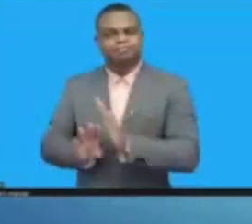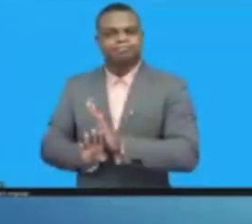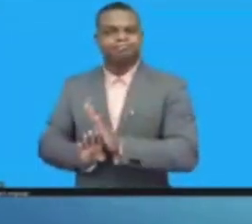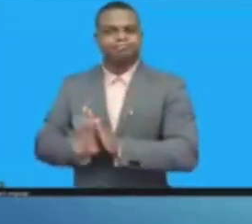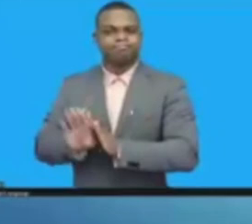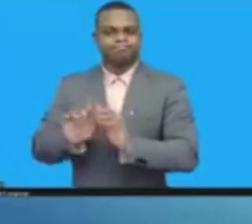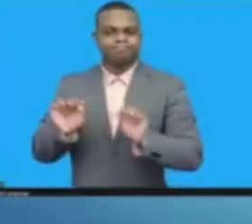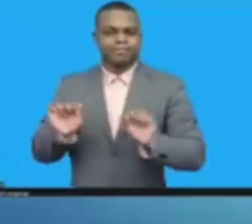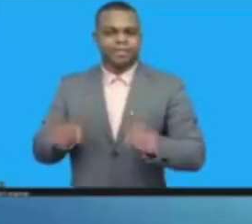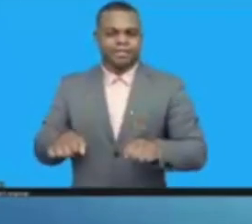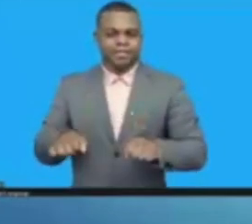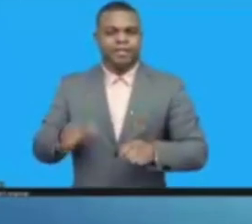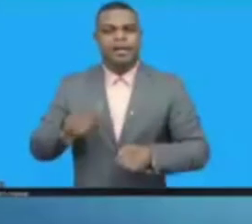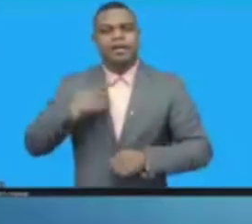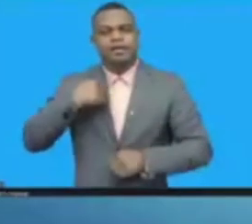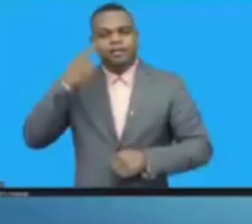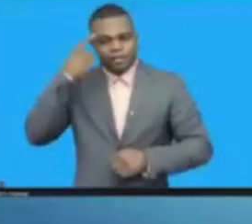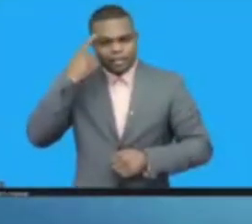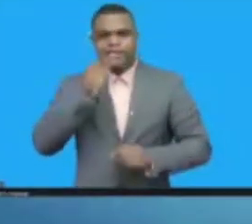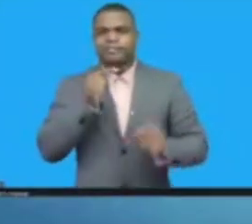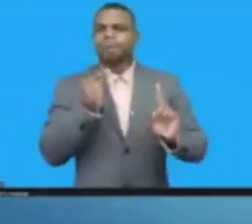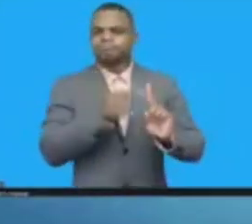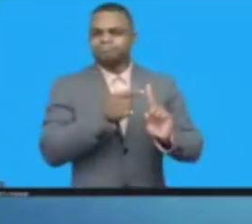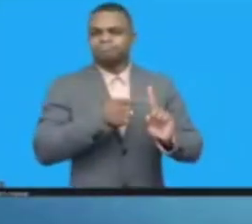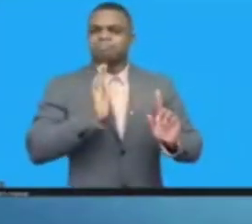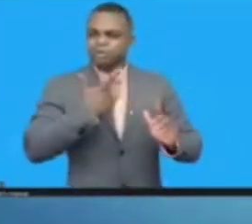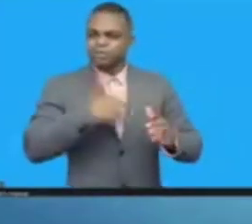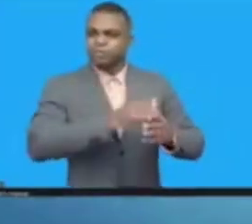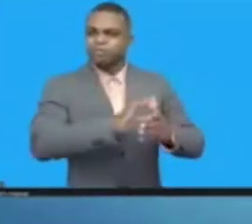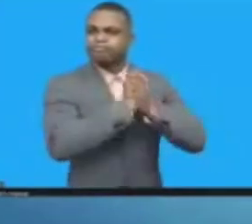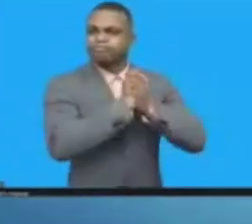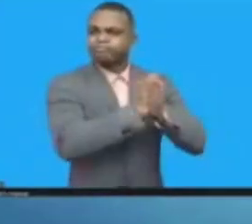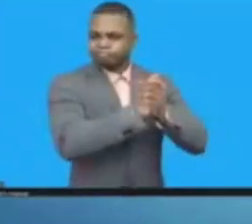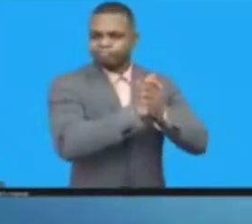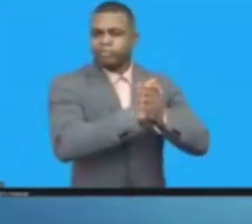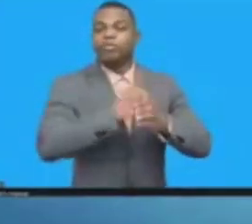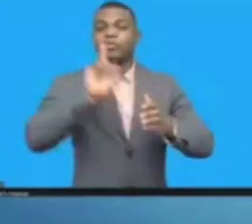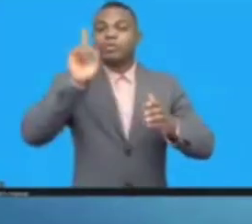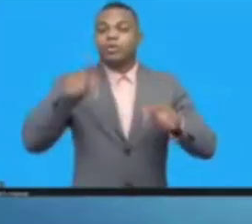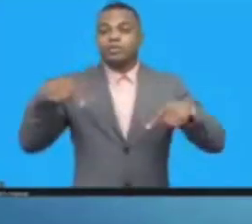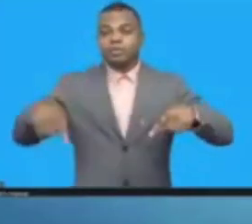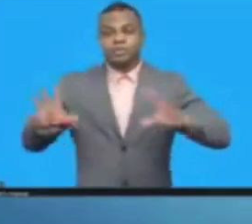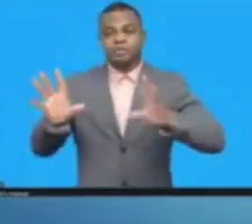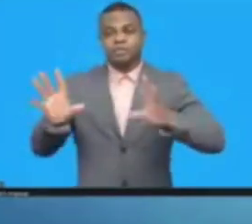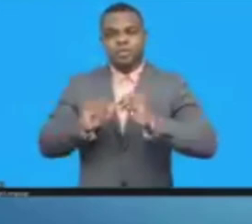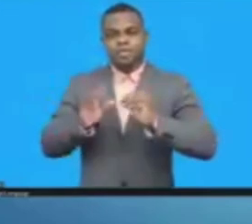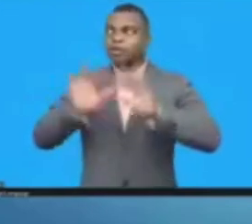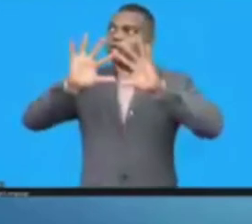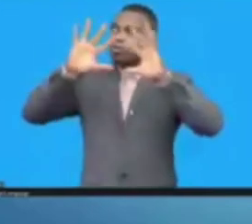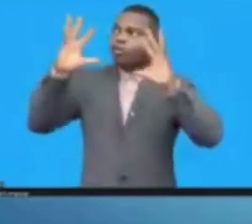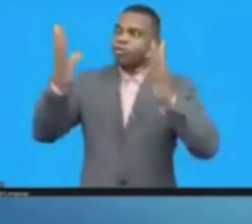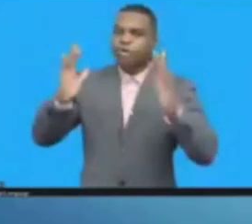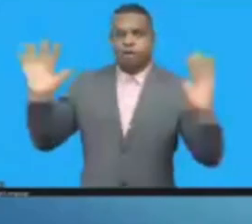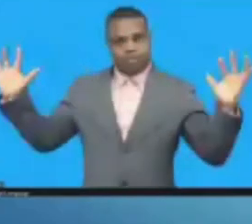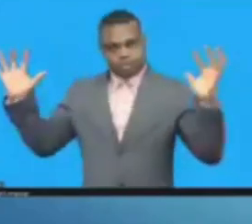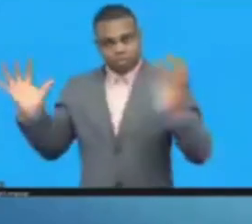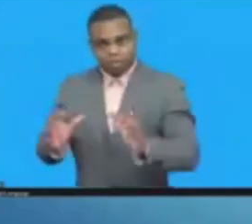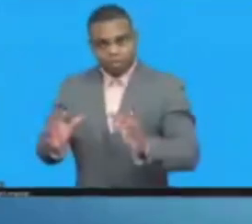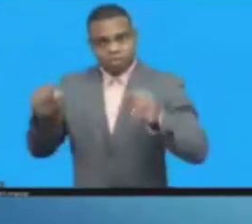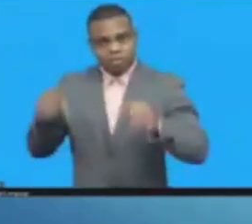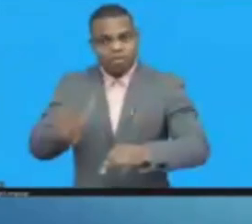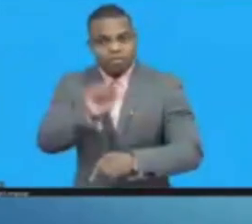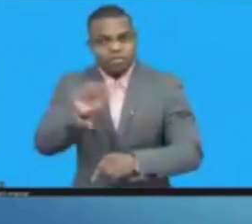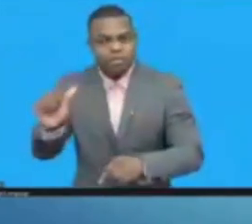يكرمنا بوجوده في هذا المنتدى العظيم في أديس بابا رجاء أن